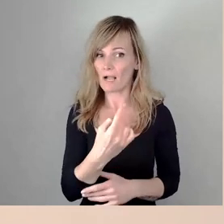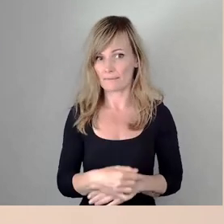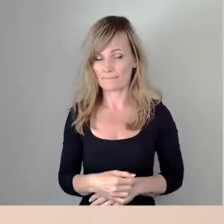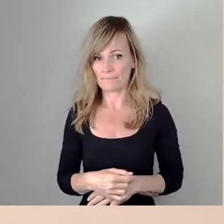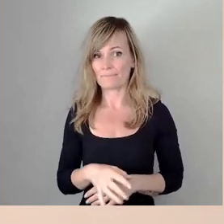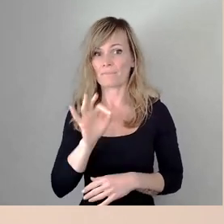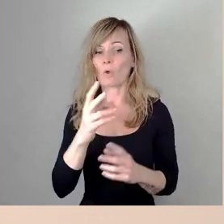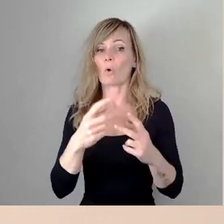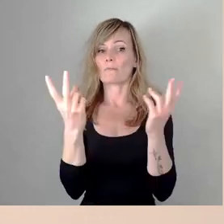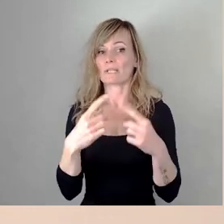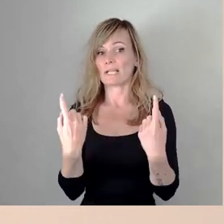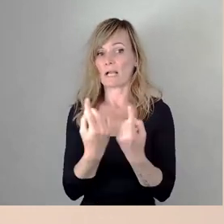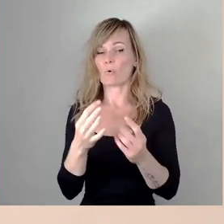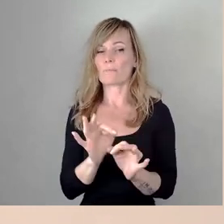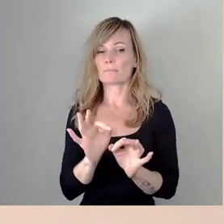kommerzielle